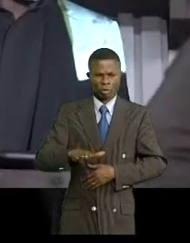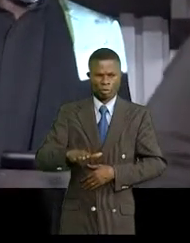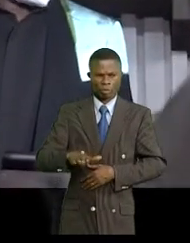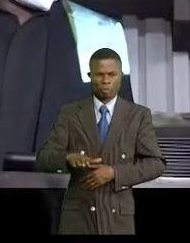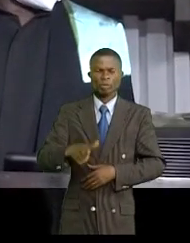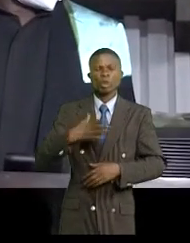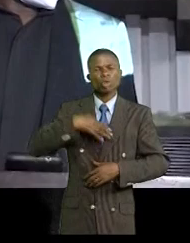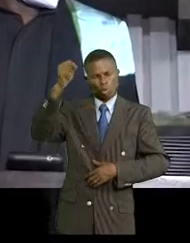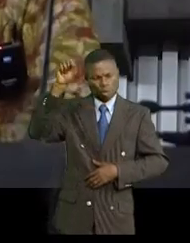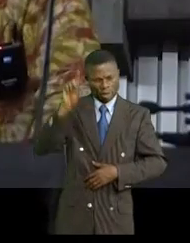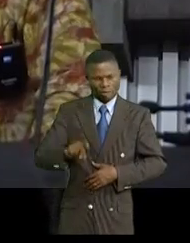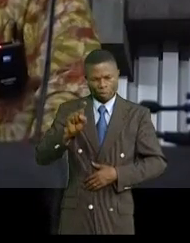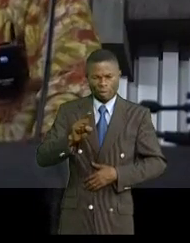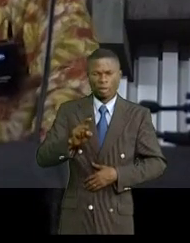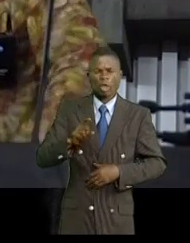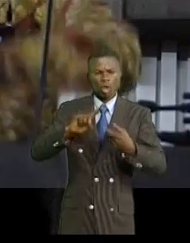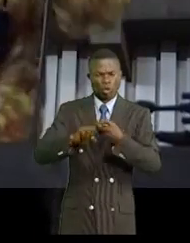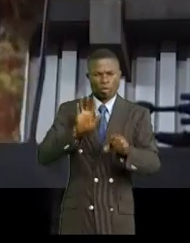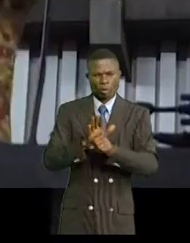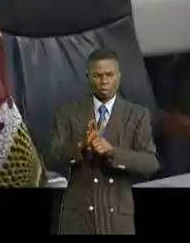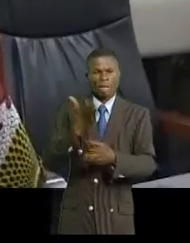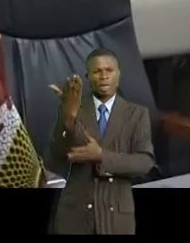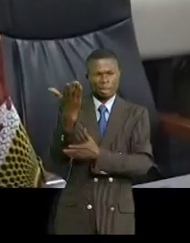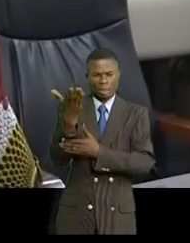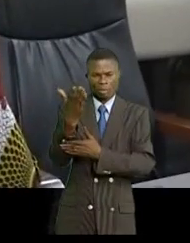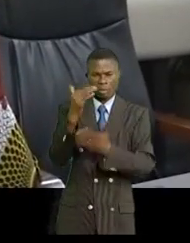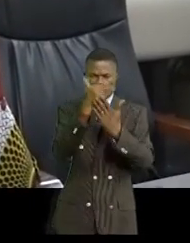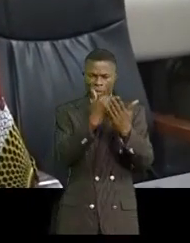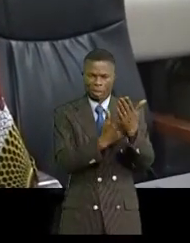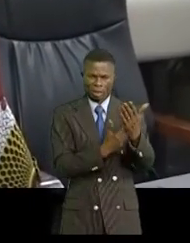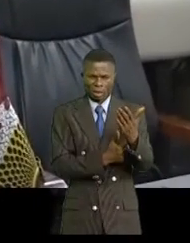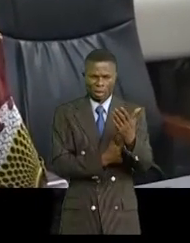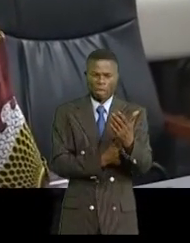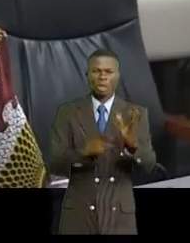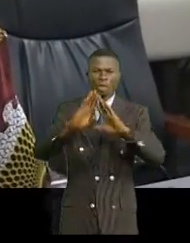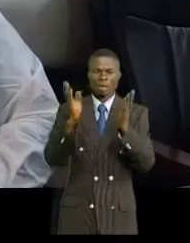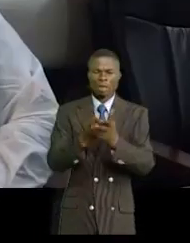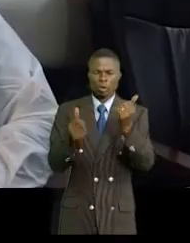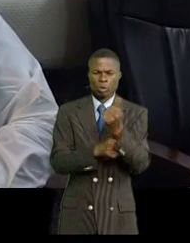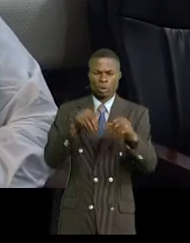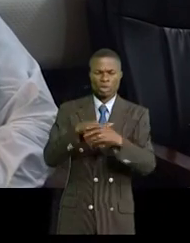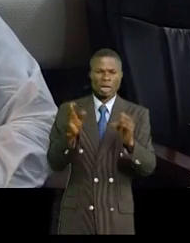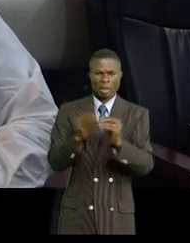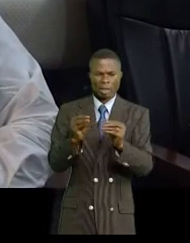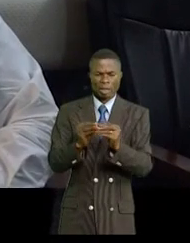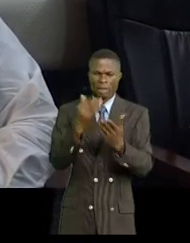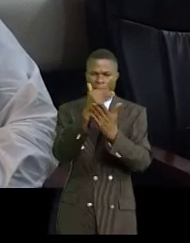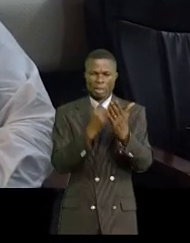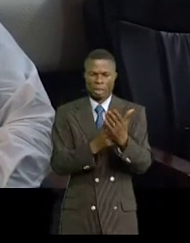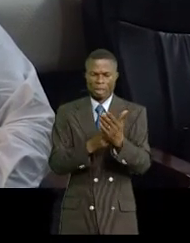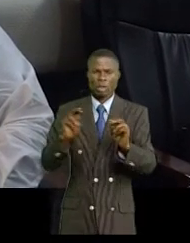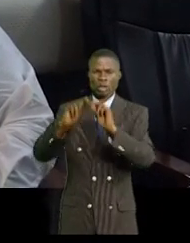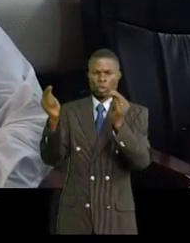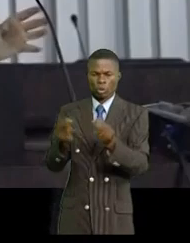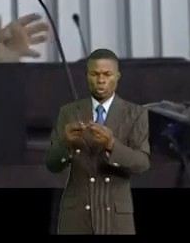pari. Nous en sommes sûrs. Parmi les recommandations qui ont été prises par les participants à cet atelier figure la synergie